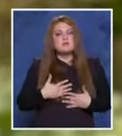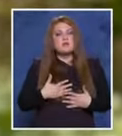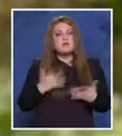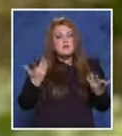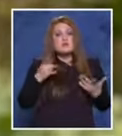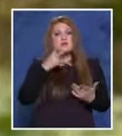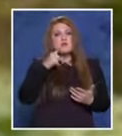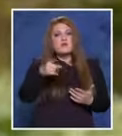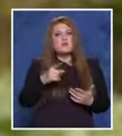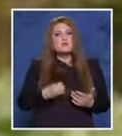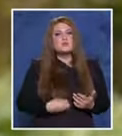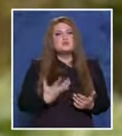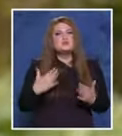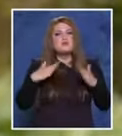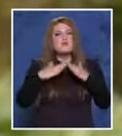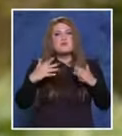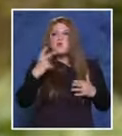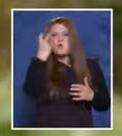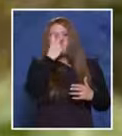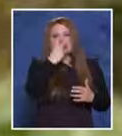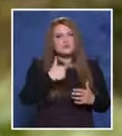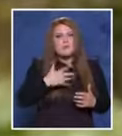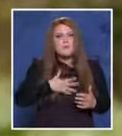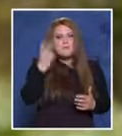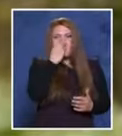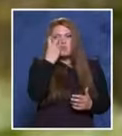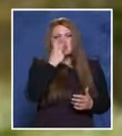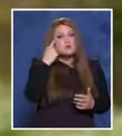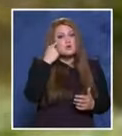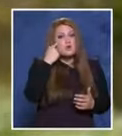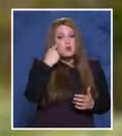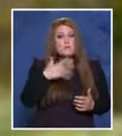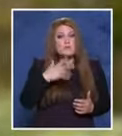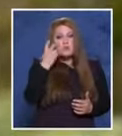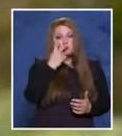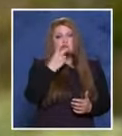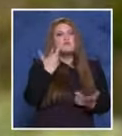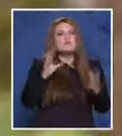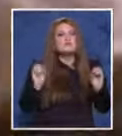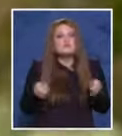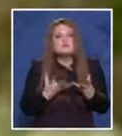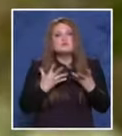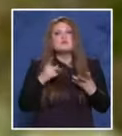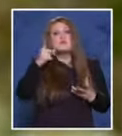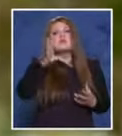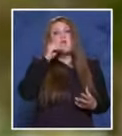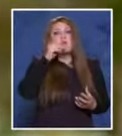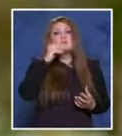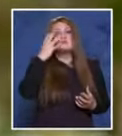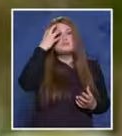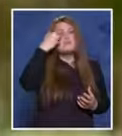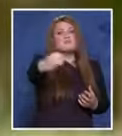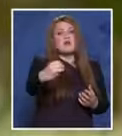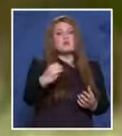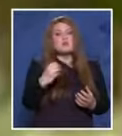Къде надушаво? Каза очите на мене ли са? Очите каза на мене ли са? Що бе, Родани? Како остана? И казаха, че ще ми